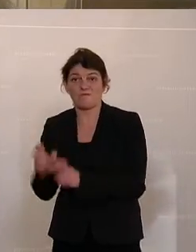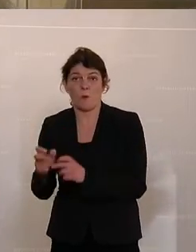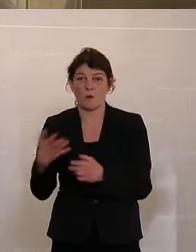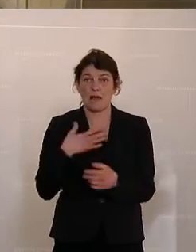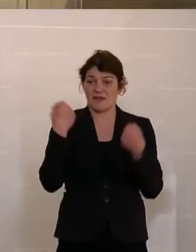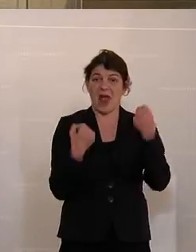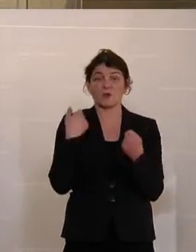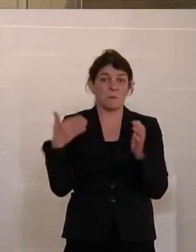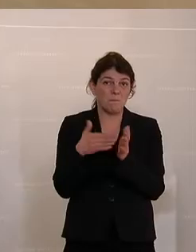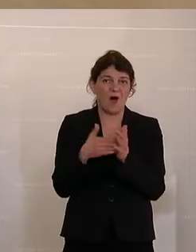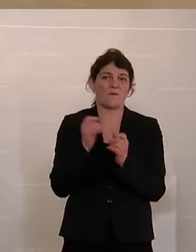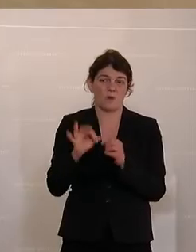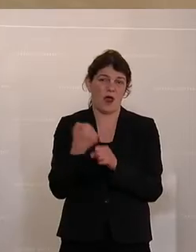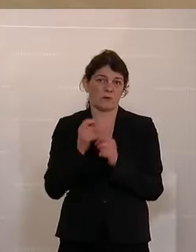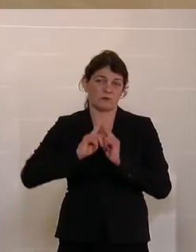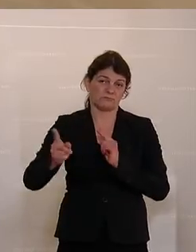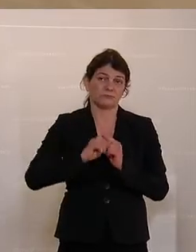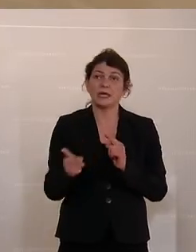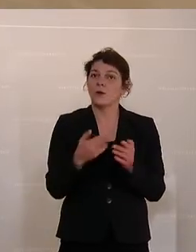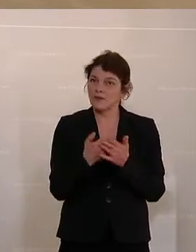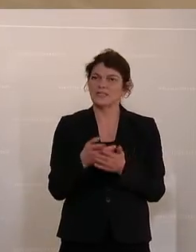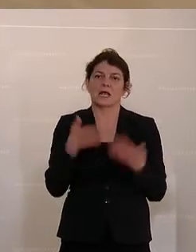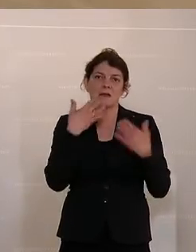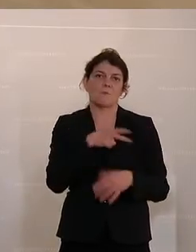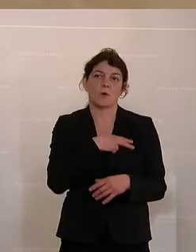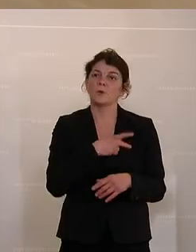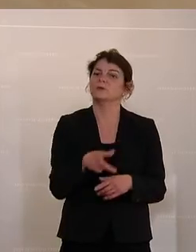Auto dazu brauche. Und dafür ist auch ein Klimabonus gerechtfertigt.